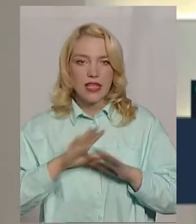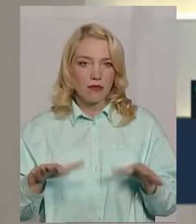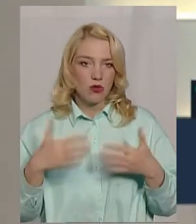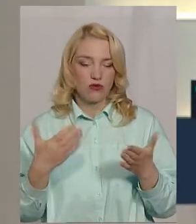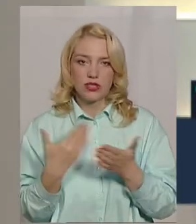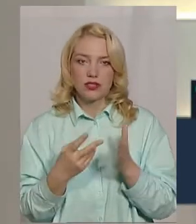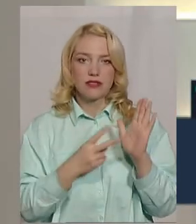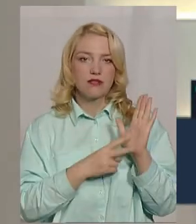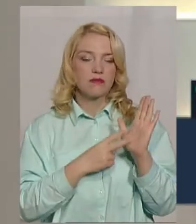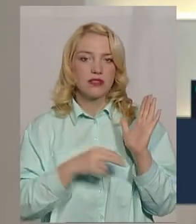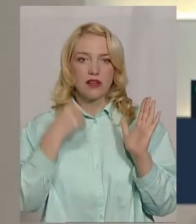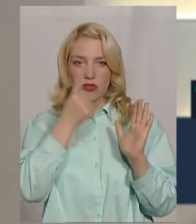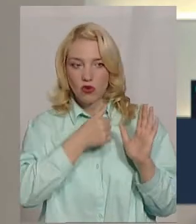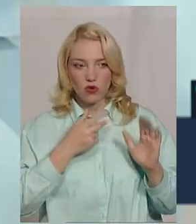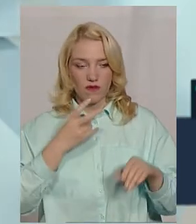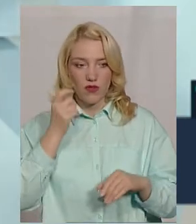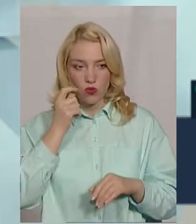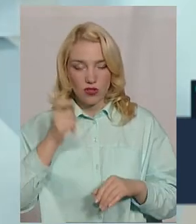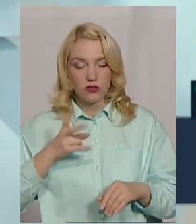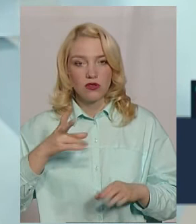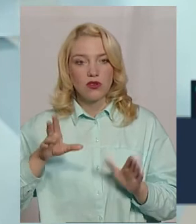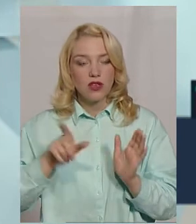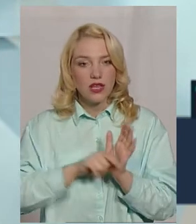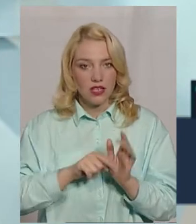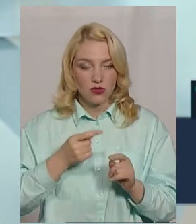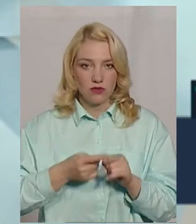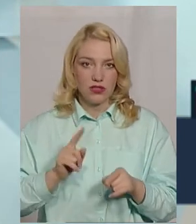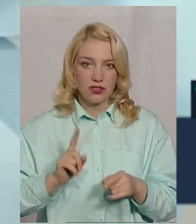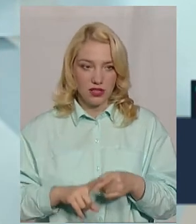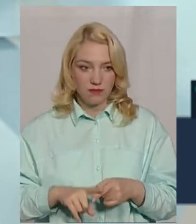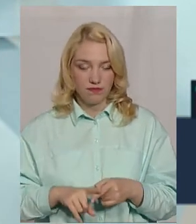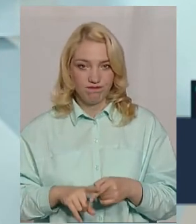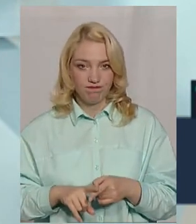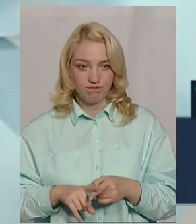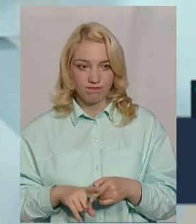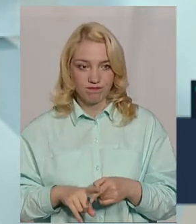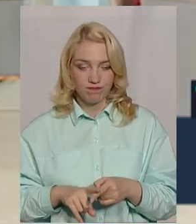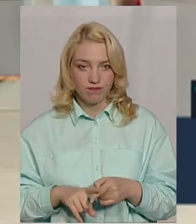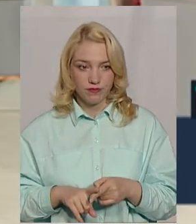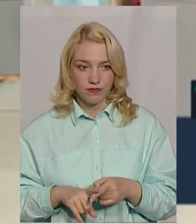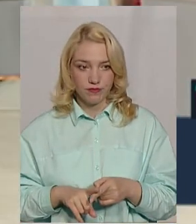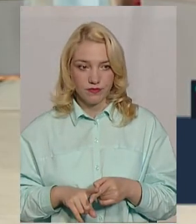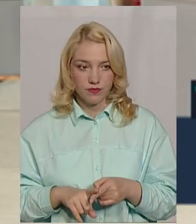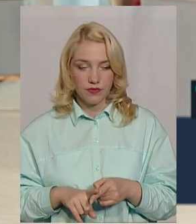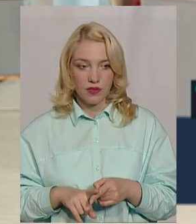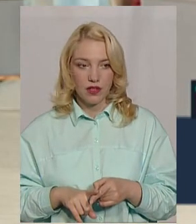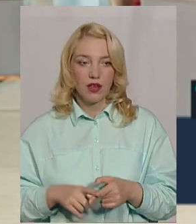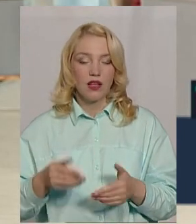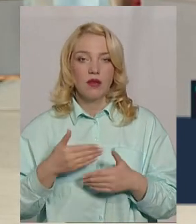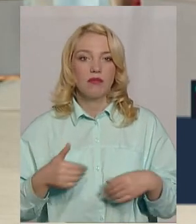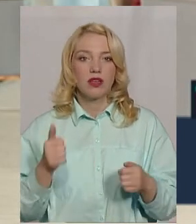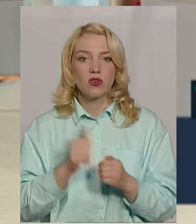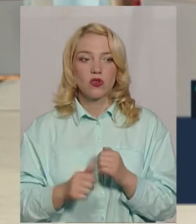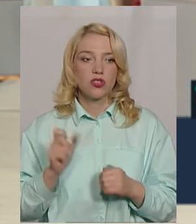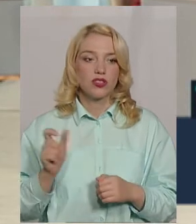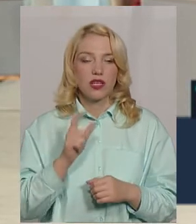Україні. Але разом з тим, що ми кожен